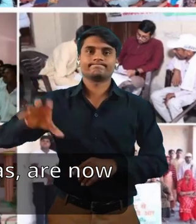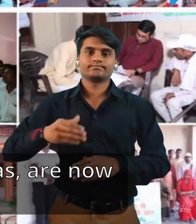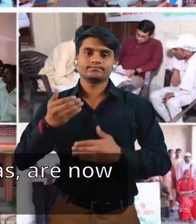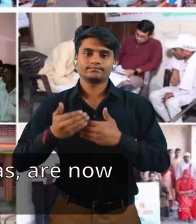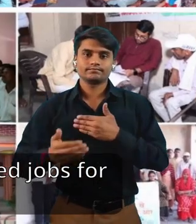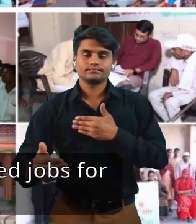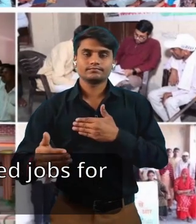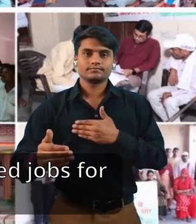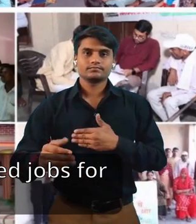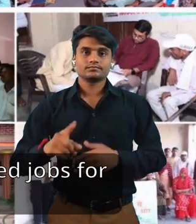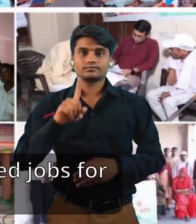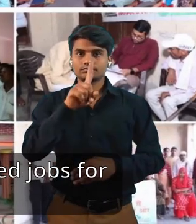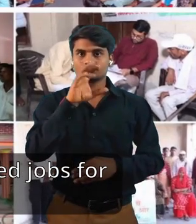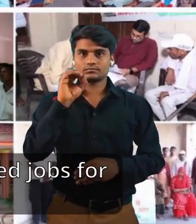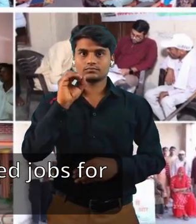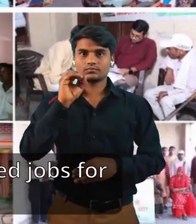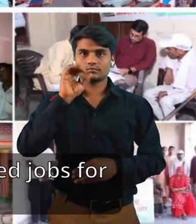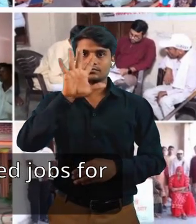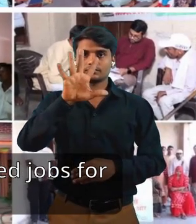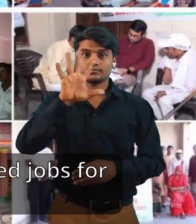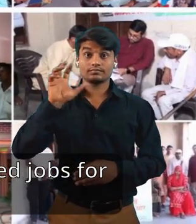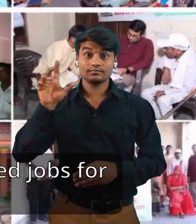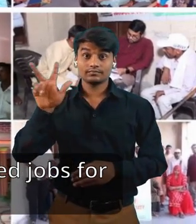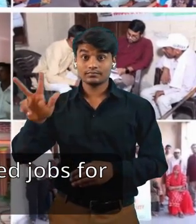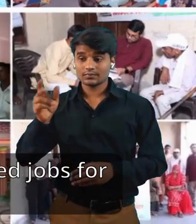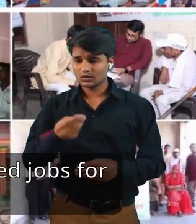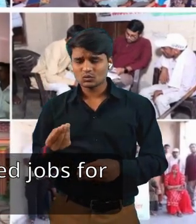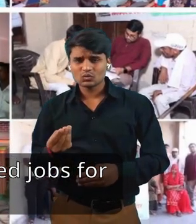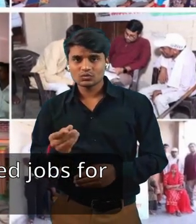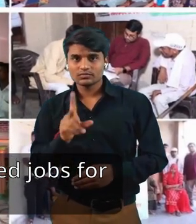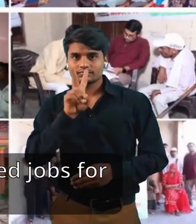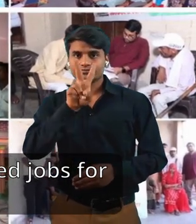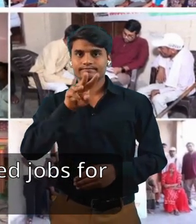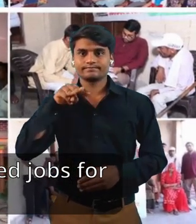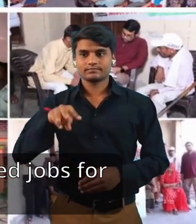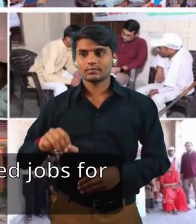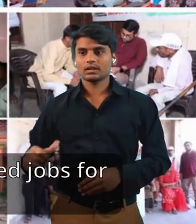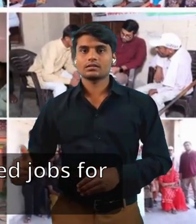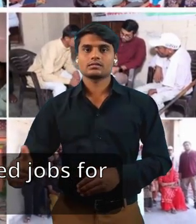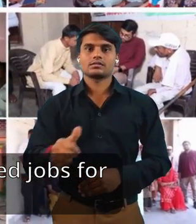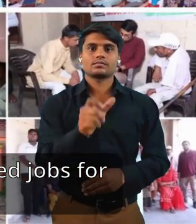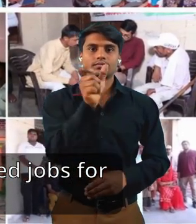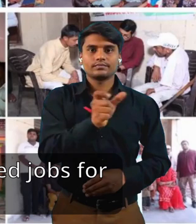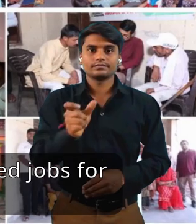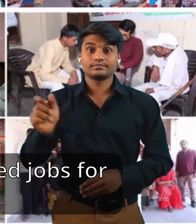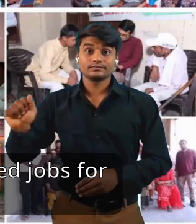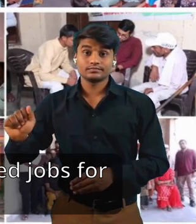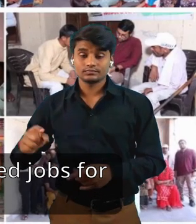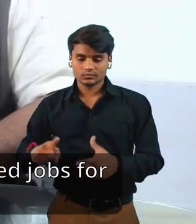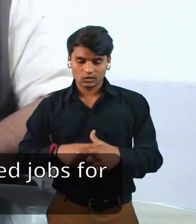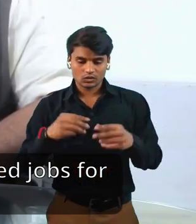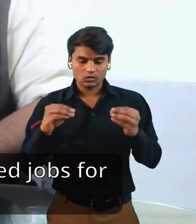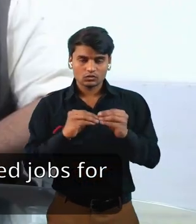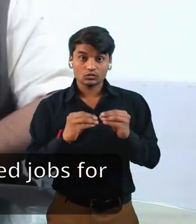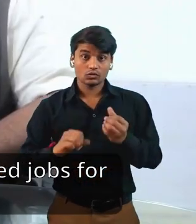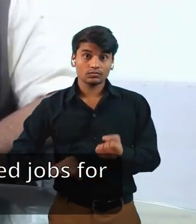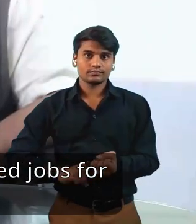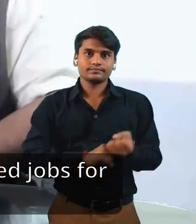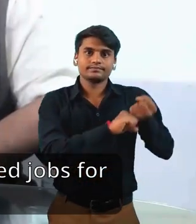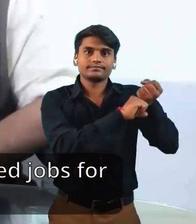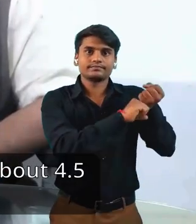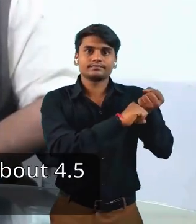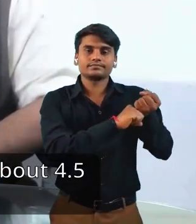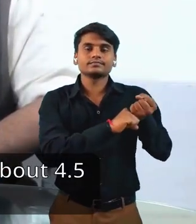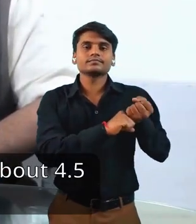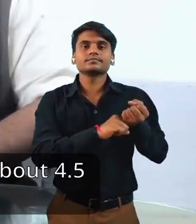शुरू किये है, ये 1058 उद्यमियों ने लगबग 2000 अन्य सातियों को रोजगार भी